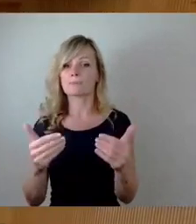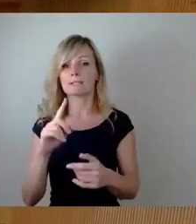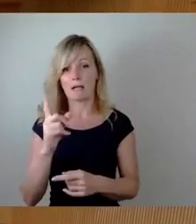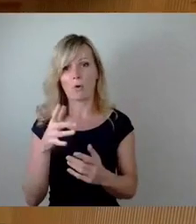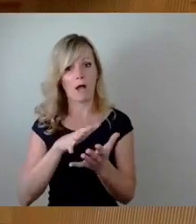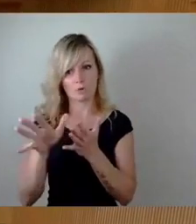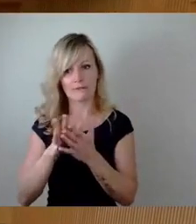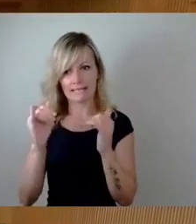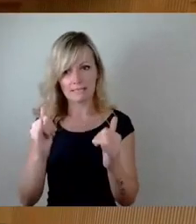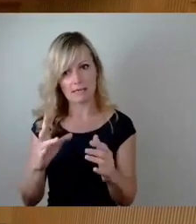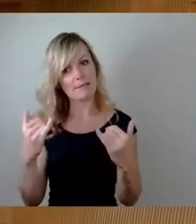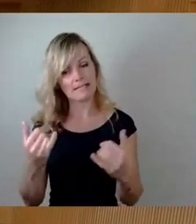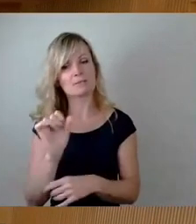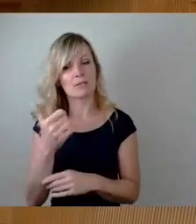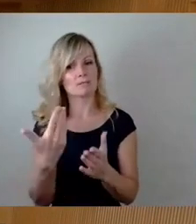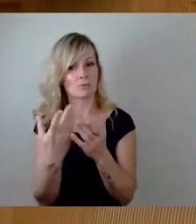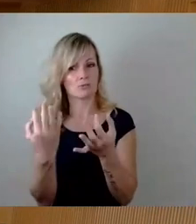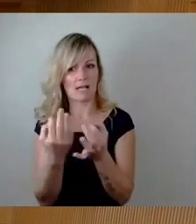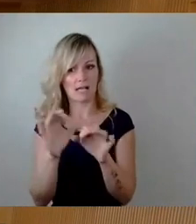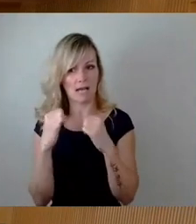so ist erstmal die Sachlage. Jetzt, Herr Ratzinski.